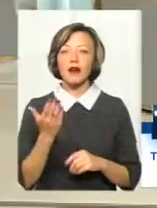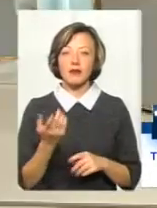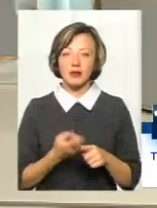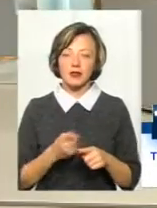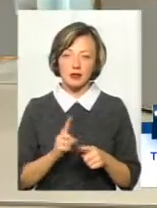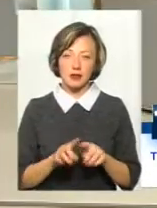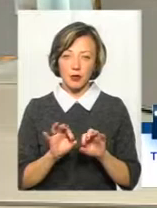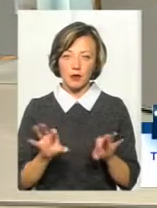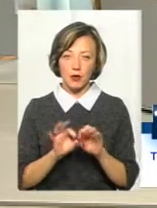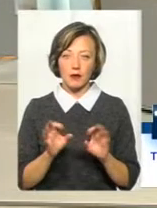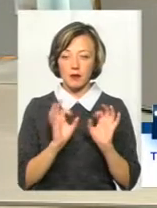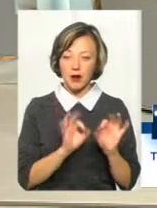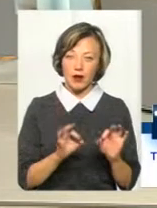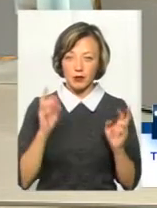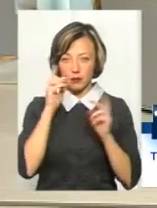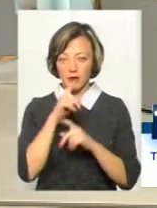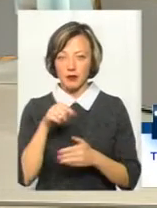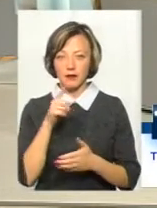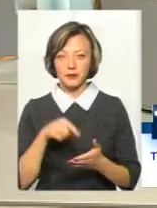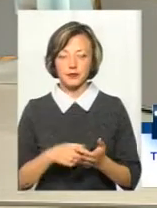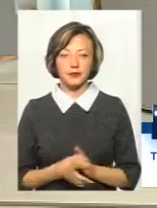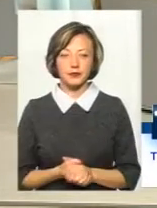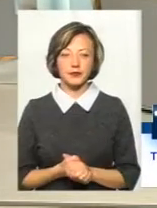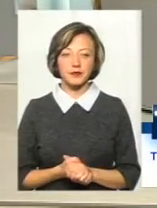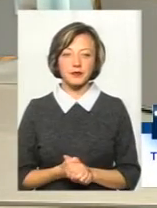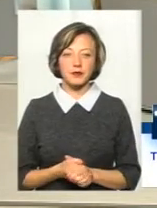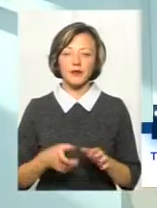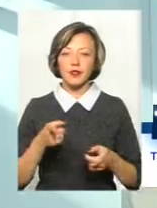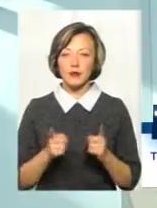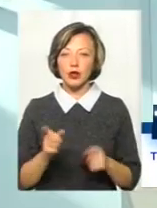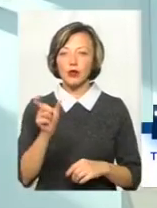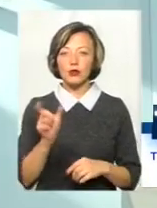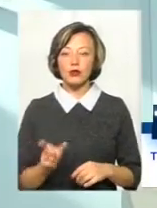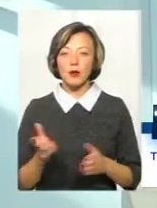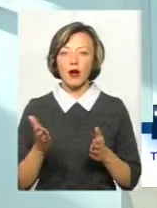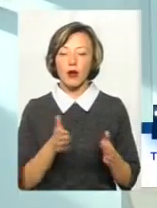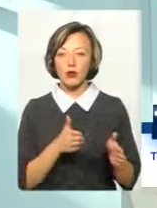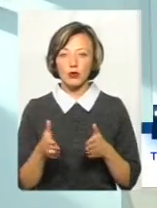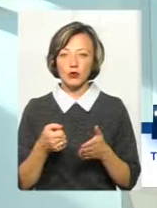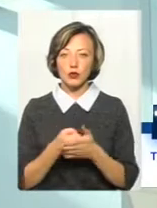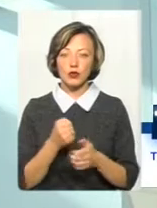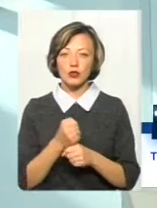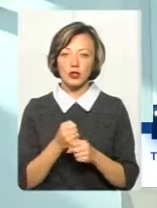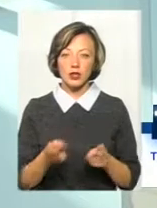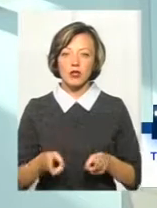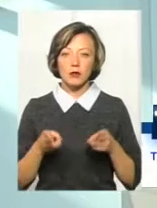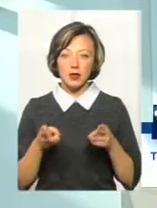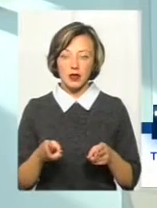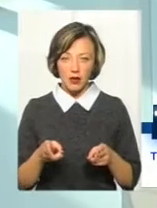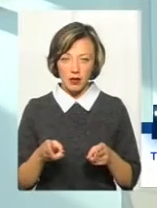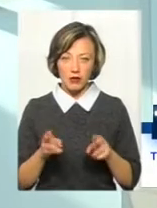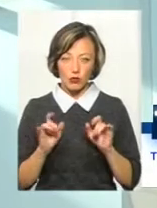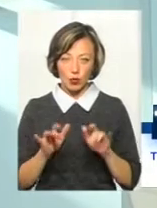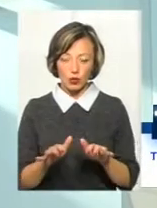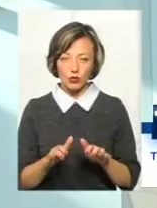прокоментуєте? Чи це так, чи це ні? Ну, звичайно, та особа, яка готується до вчинення кримінального злочину,